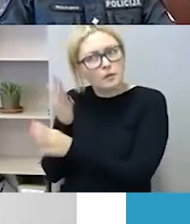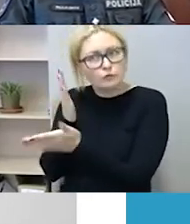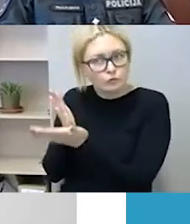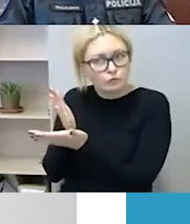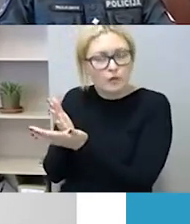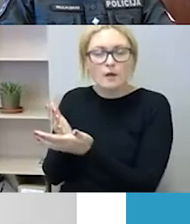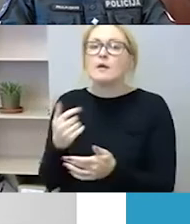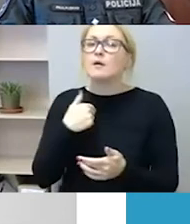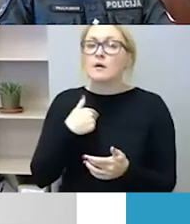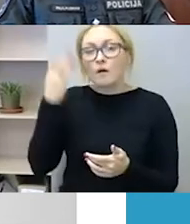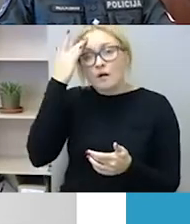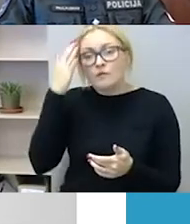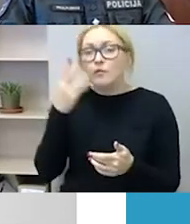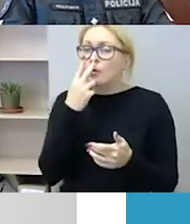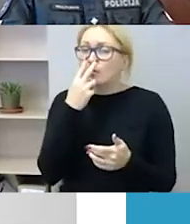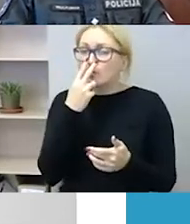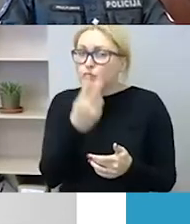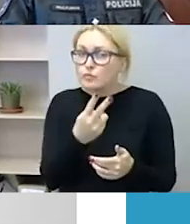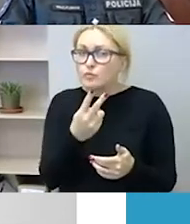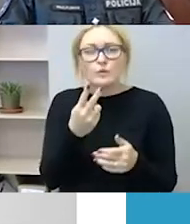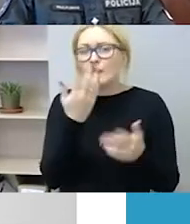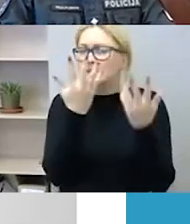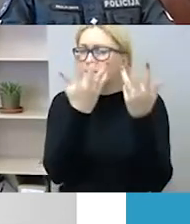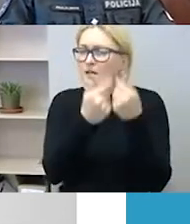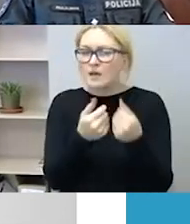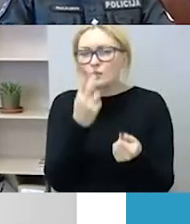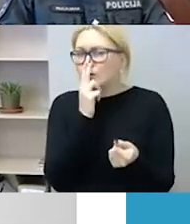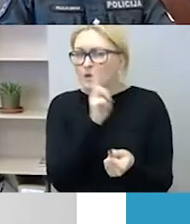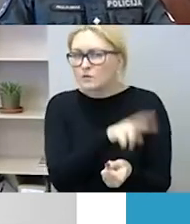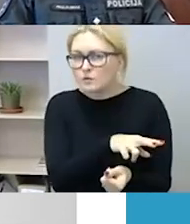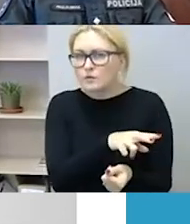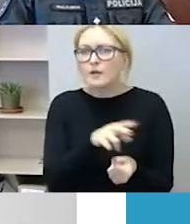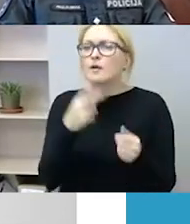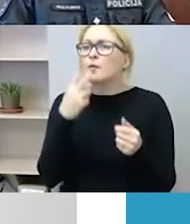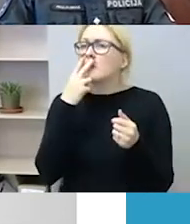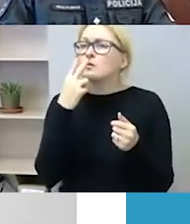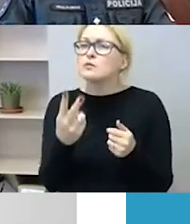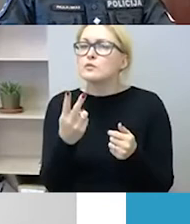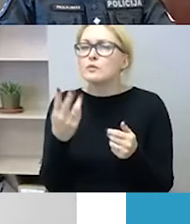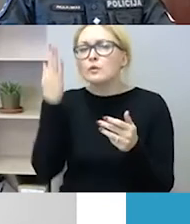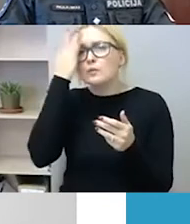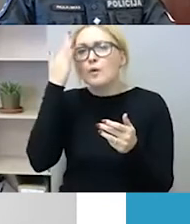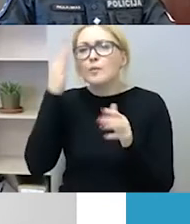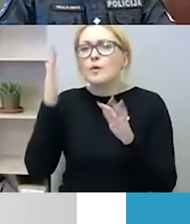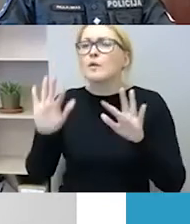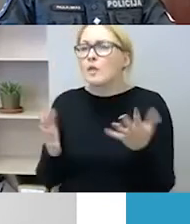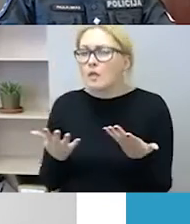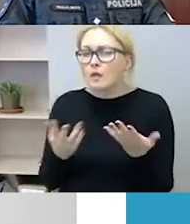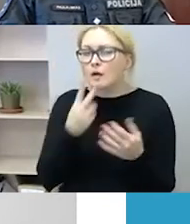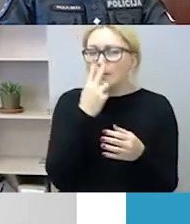akcentuotis ne į konkrečius skaičius, bet į pačią tendenciją. Tai yra daug svarbiau. Ir vėlgi matome, kaip nuo 2015